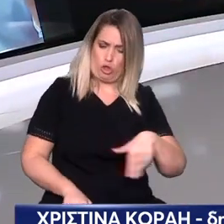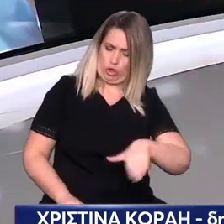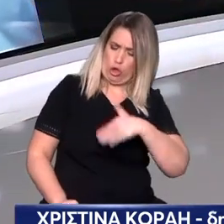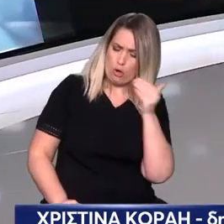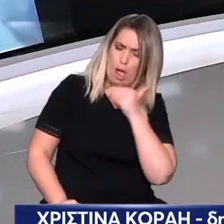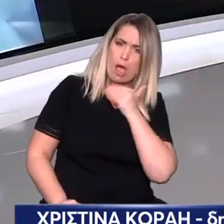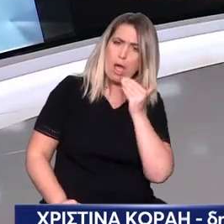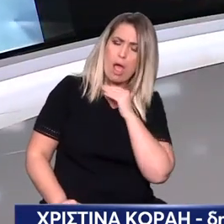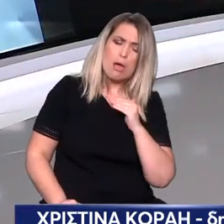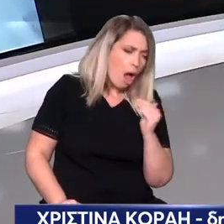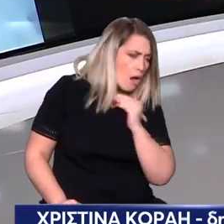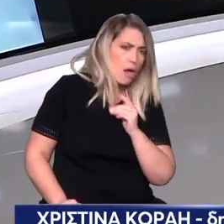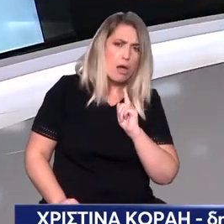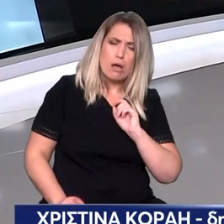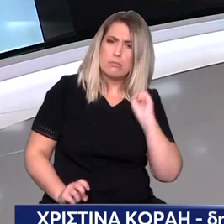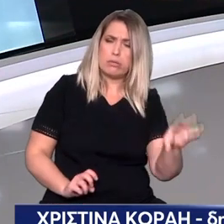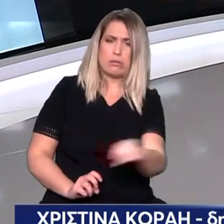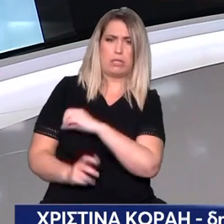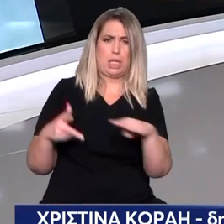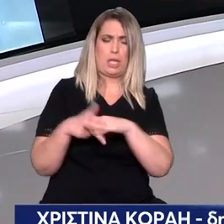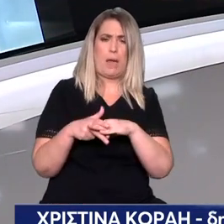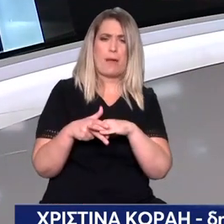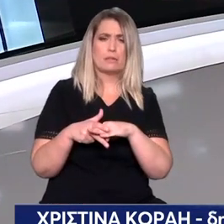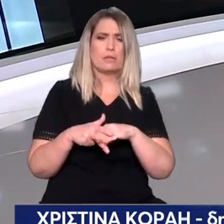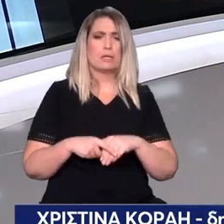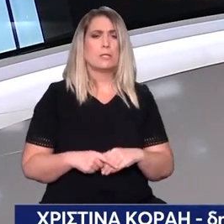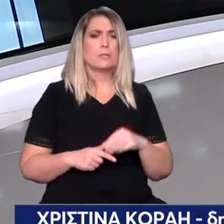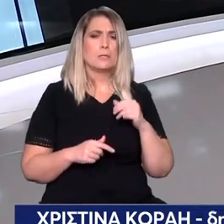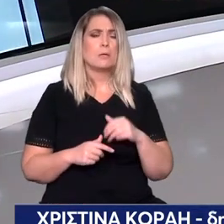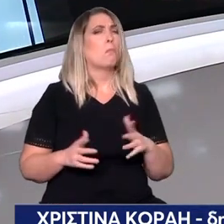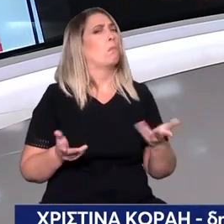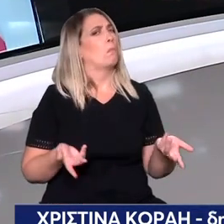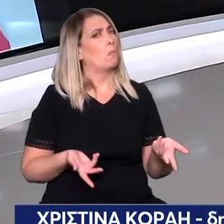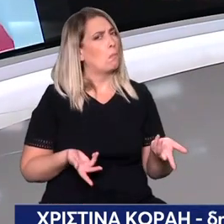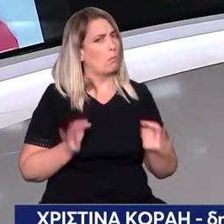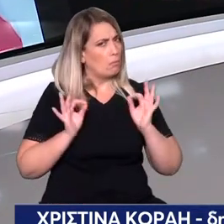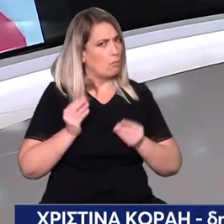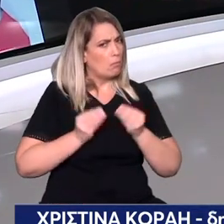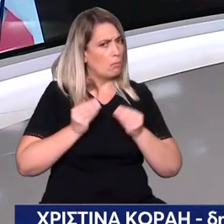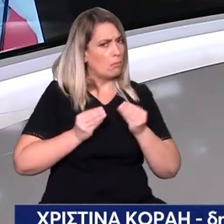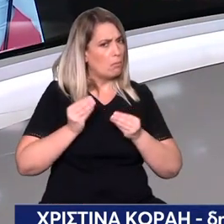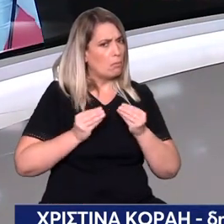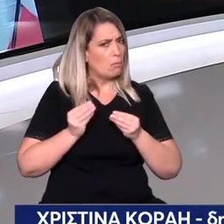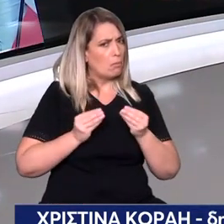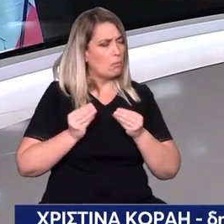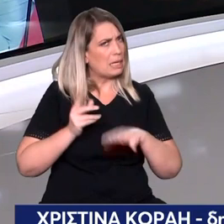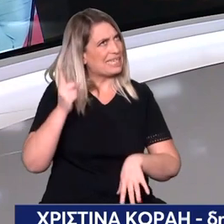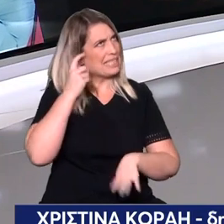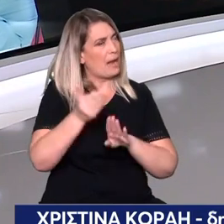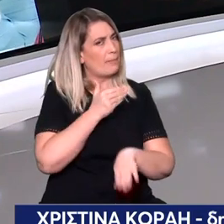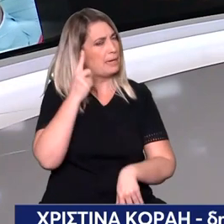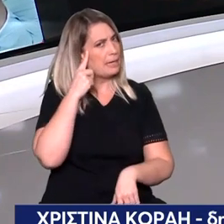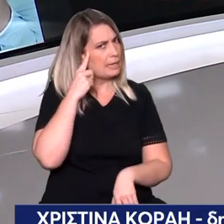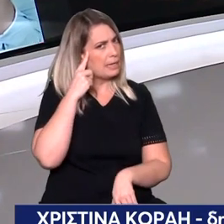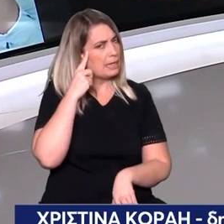γίνει η εκταμίευση μου είπαν. Μάλιστα. Δηλαδή Δεν μπορεί να μην τα έχουν υπολογίσει στο ΣΥΡΙΖΑ όμως Τα ξέρανε άρα προφανώς